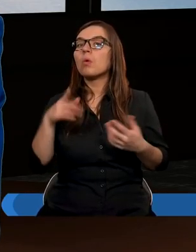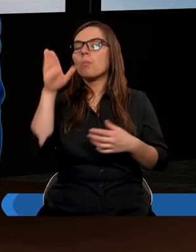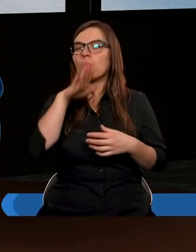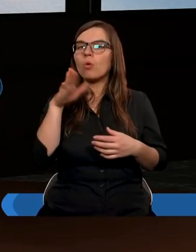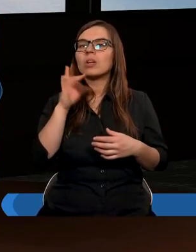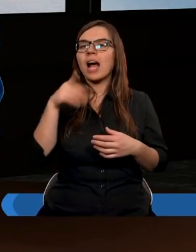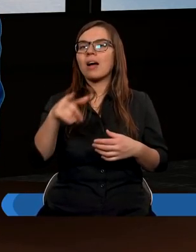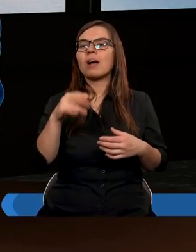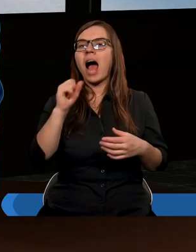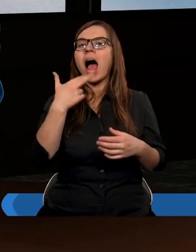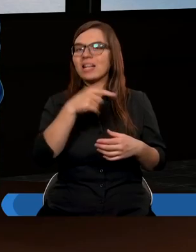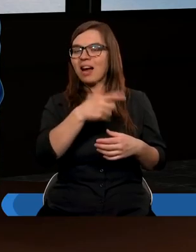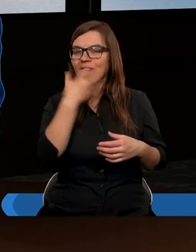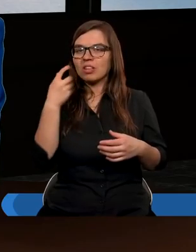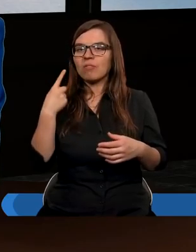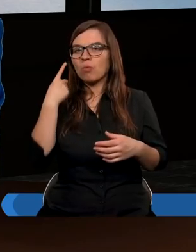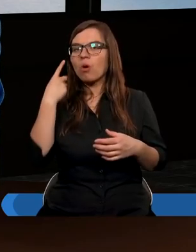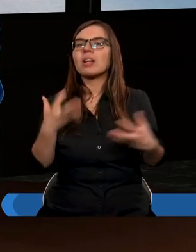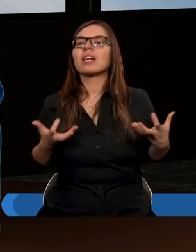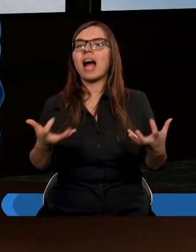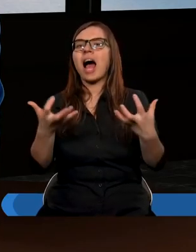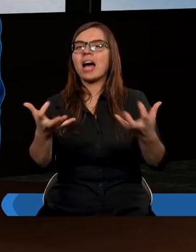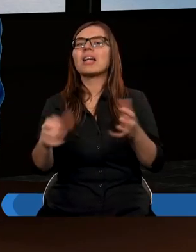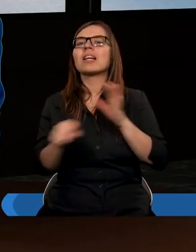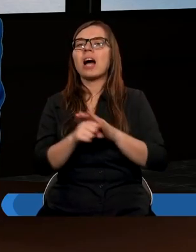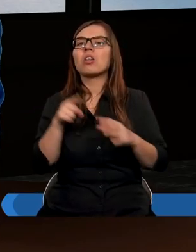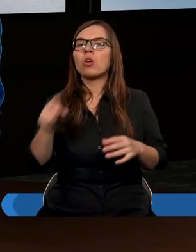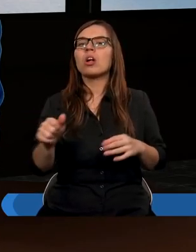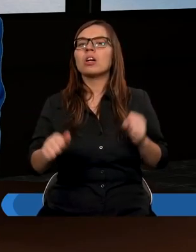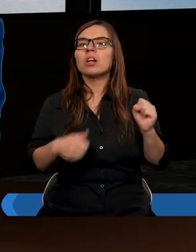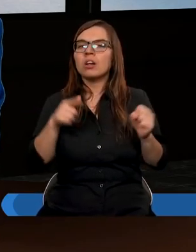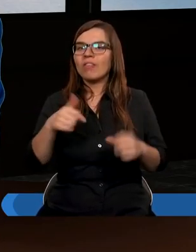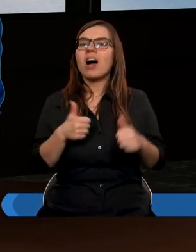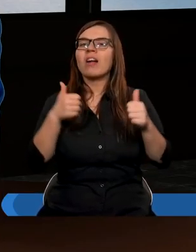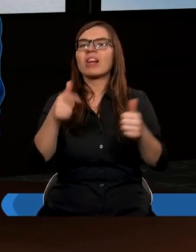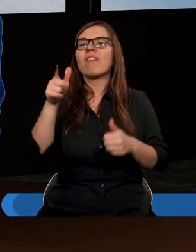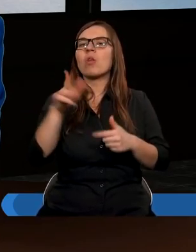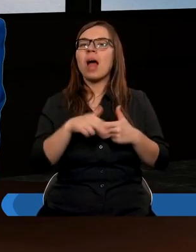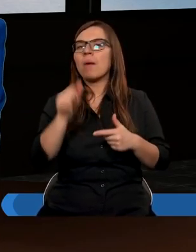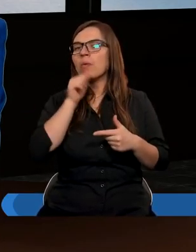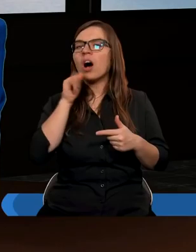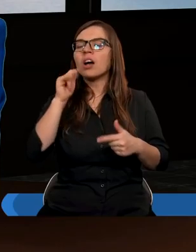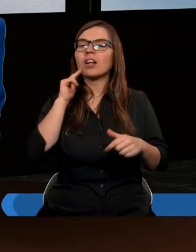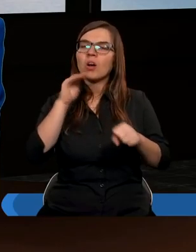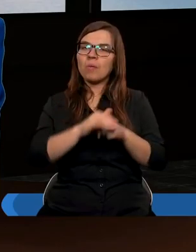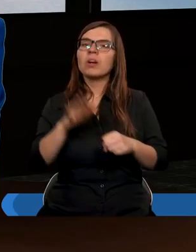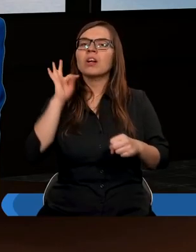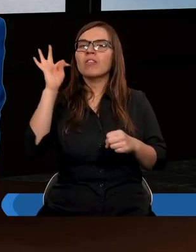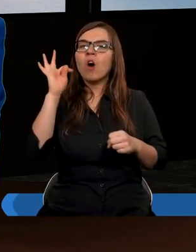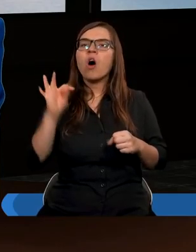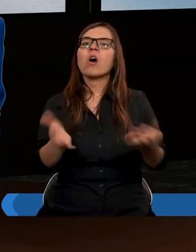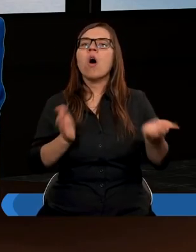jak tutaj Ania już wspomniała, zachęca do tego, aby, tak jak sam powiedział, wystawić go na próbę i obiecuje swoją